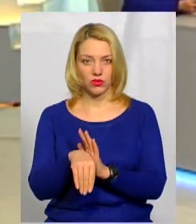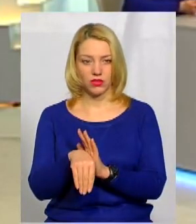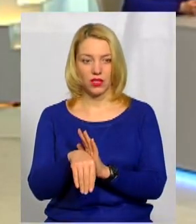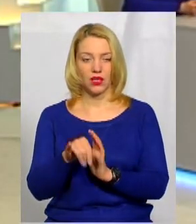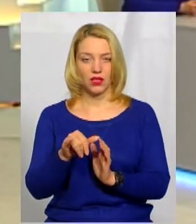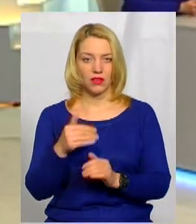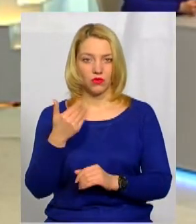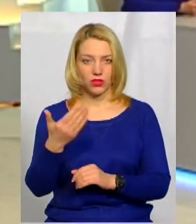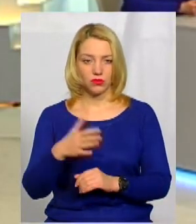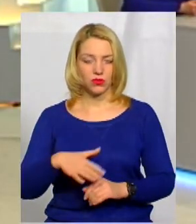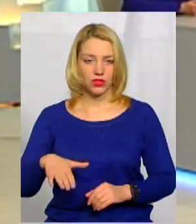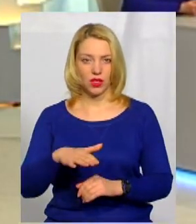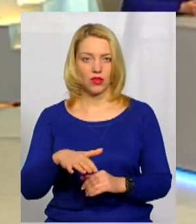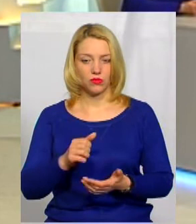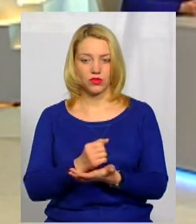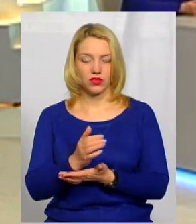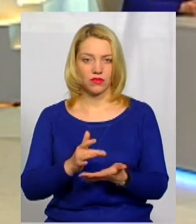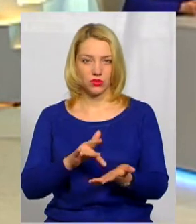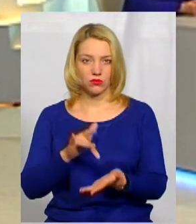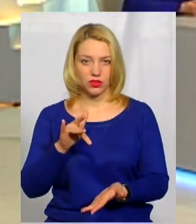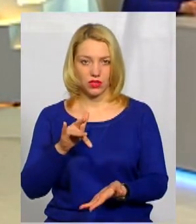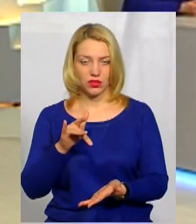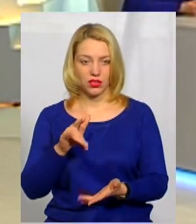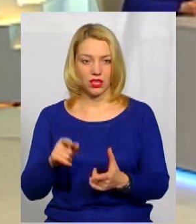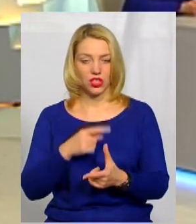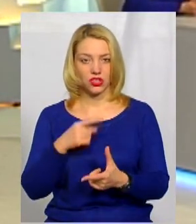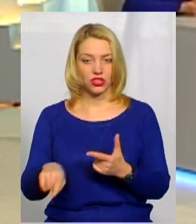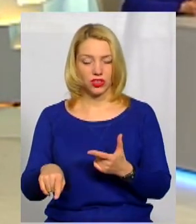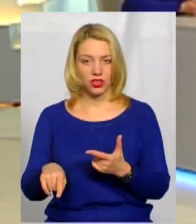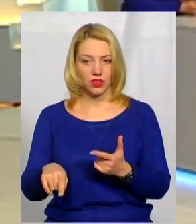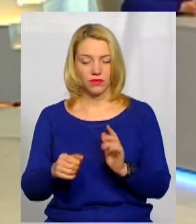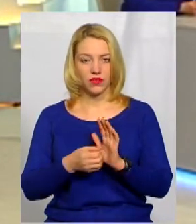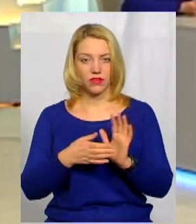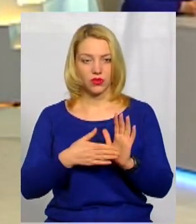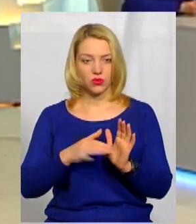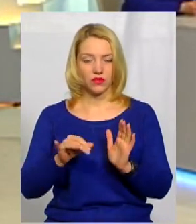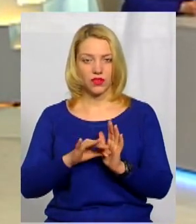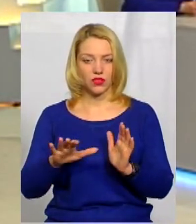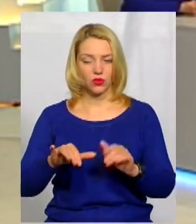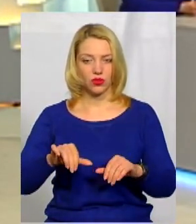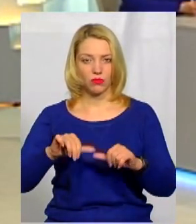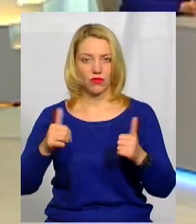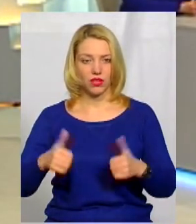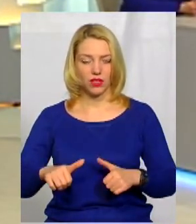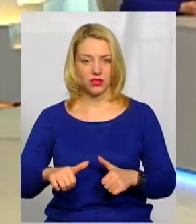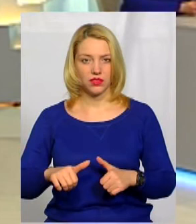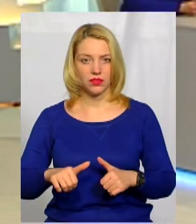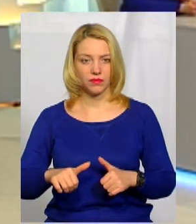у вашому територіальному сервісному центрі. Чи фіксують в електронному вигляді